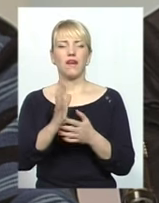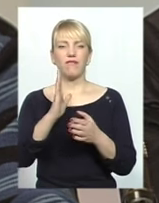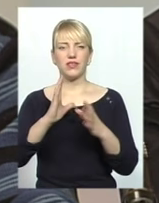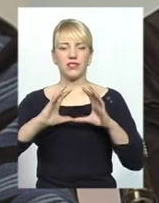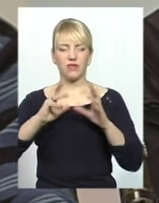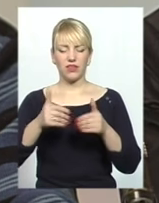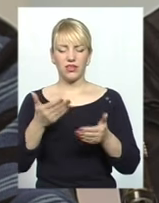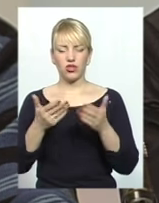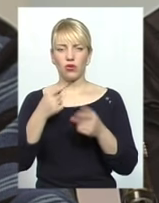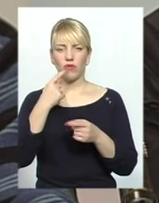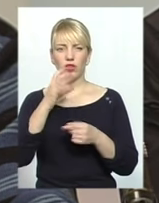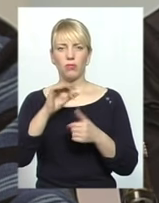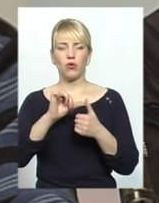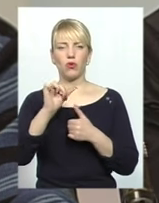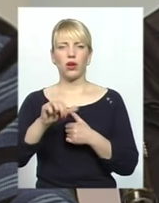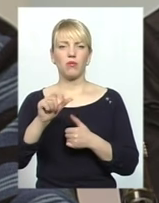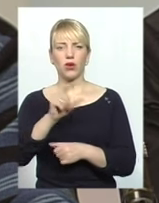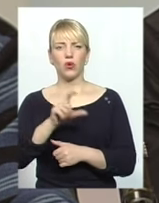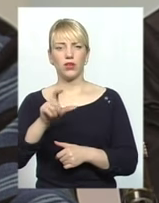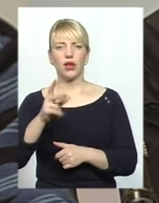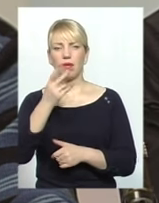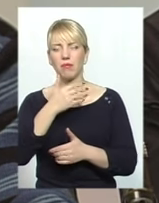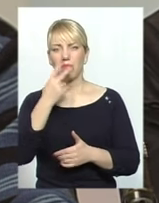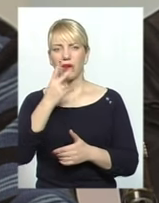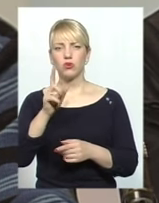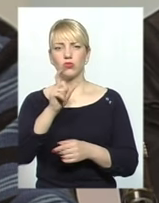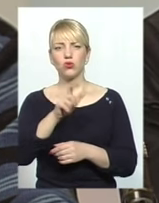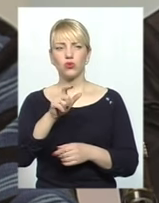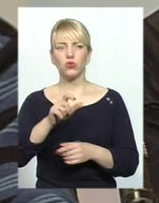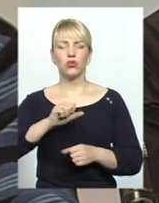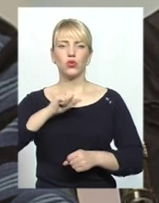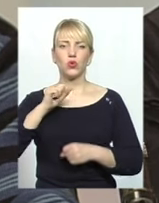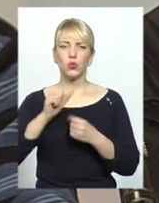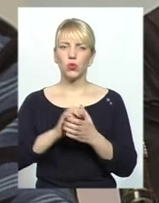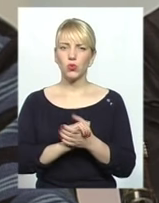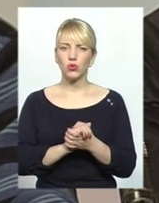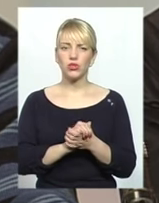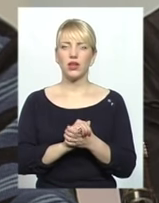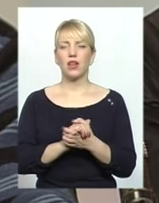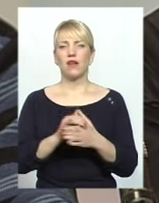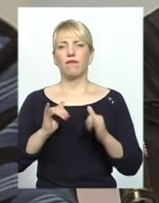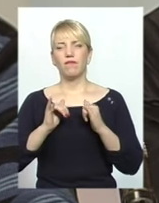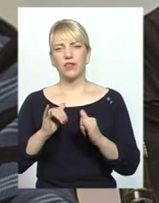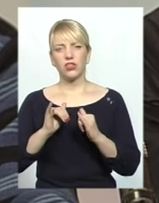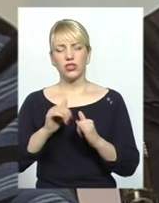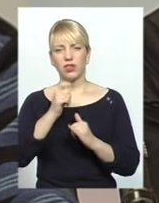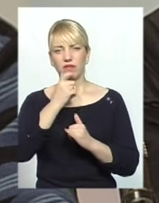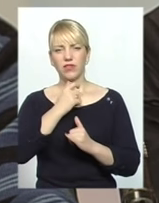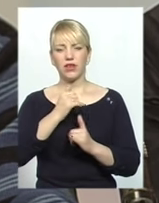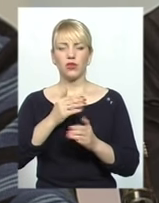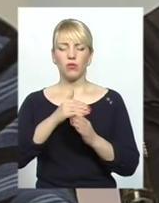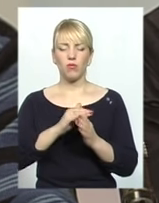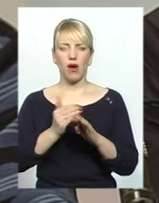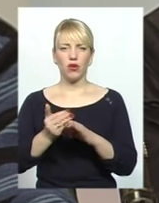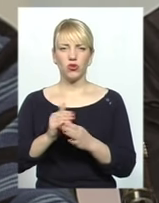беремо окремих людей, то ми бачимо, що люди дуже дружні, дуже вічливі, допомагають один одному, ще раз говор, живуть,